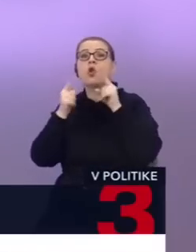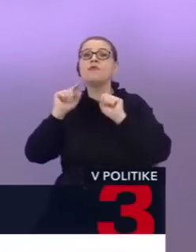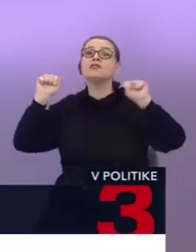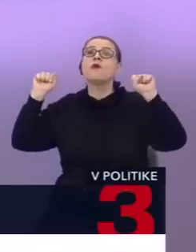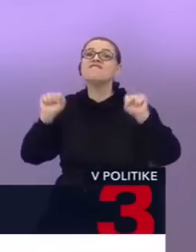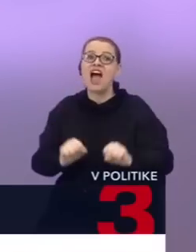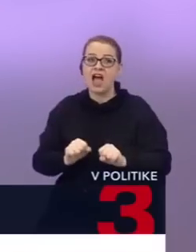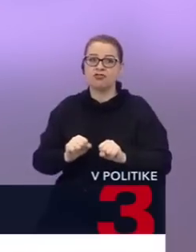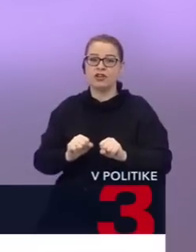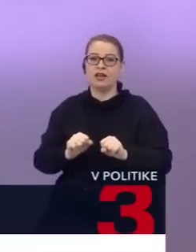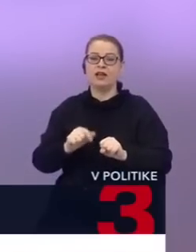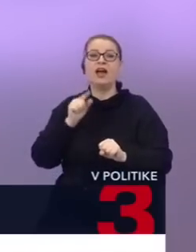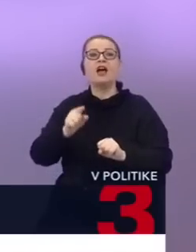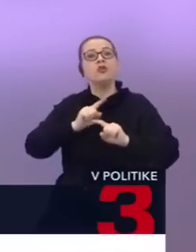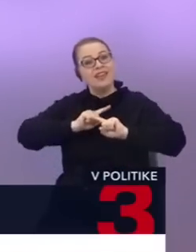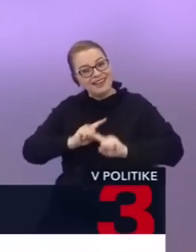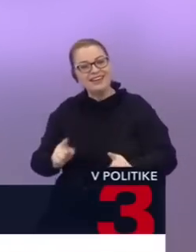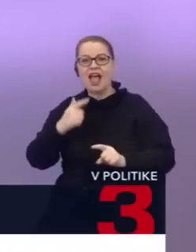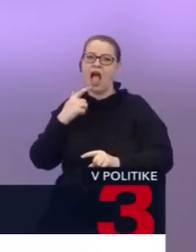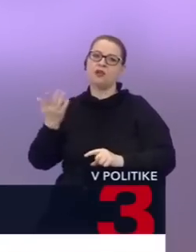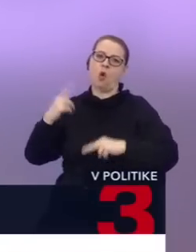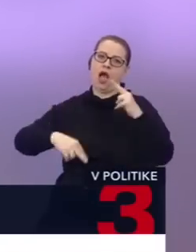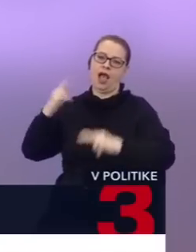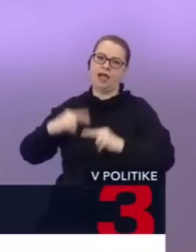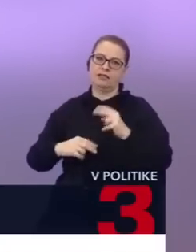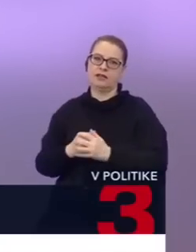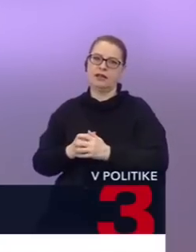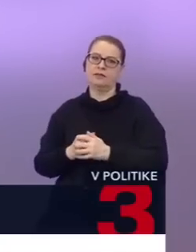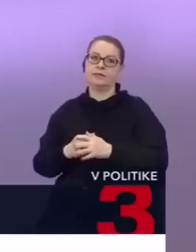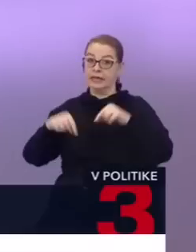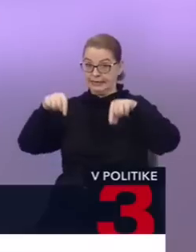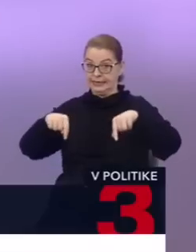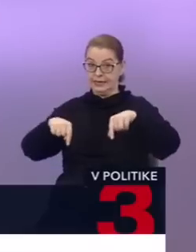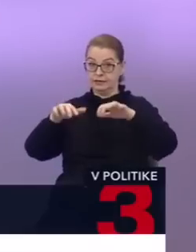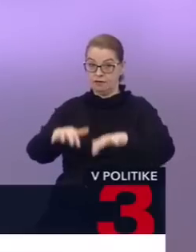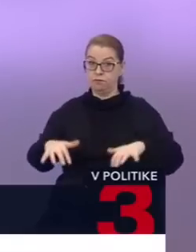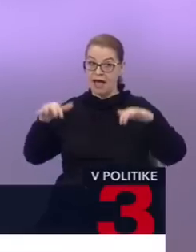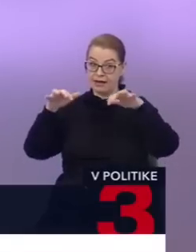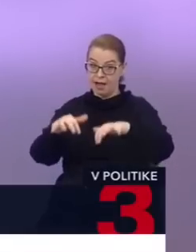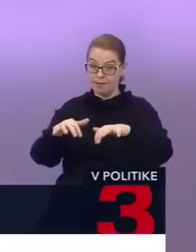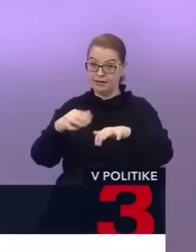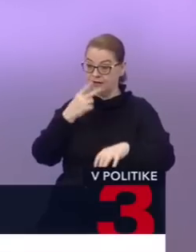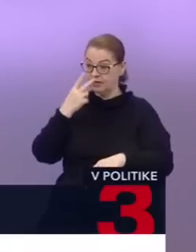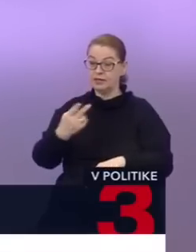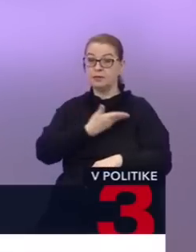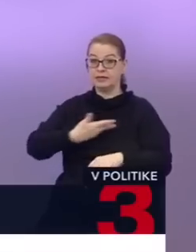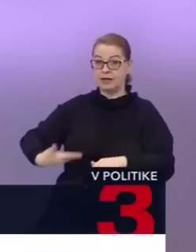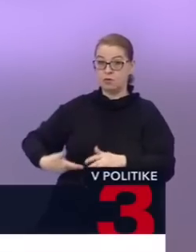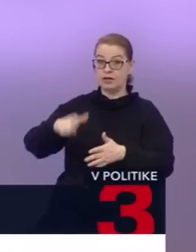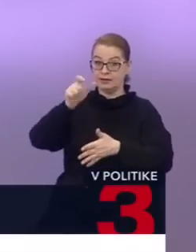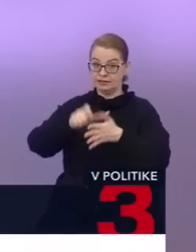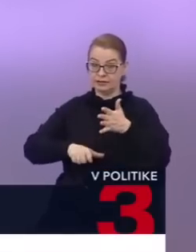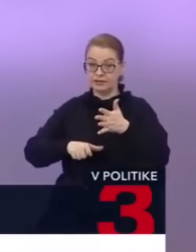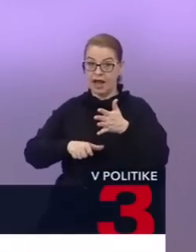ako to, že sa spolu hádame. A teraz práve len poviem, dnes v tom parlamente, ak si zoberieme demokratické strany,